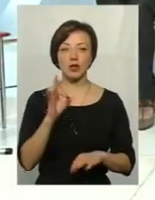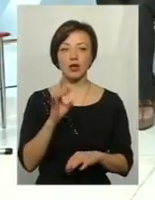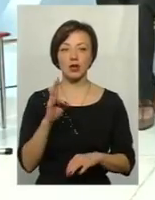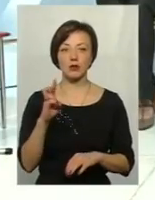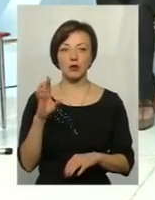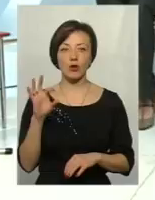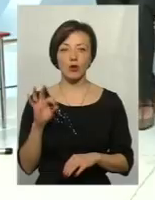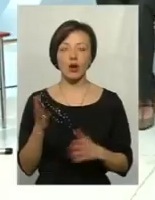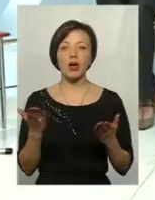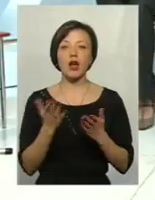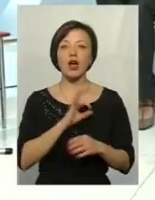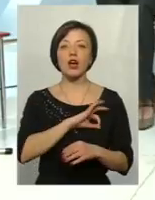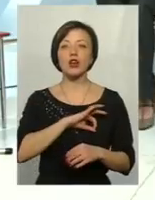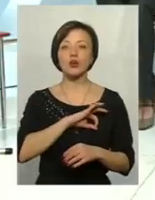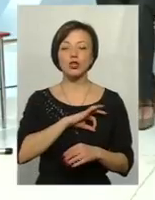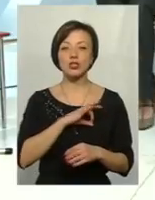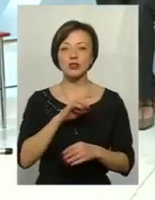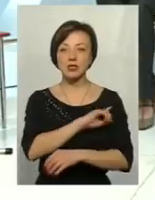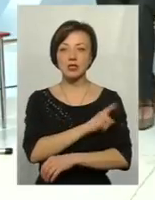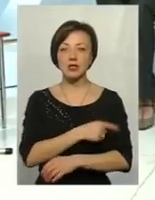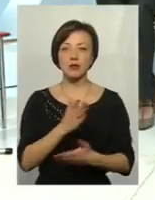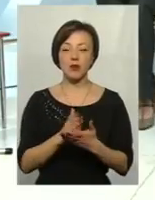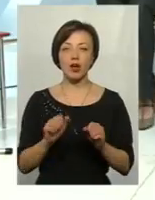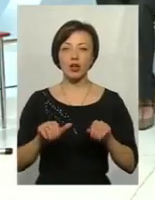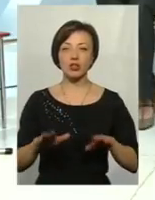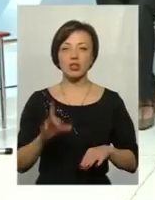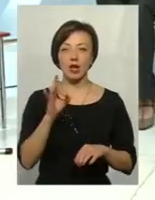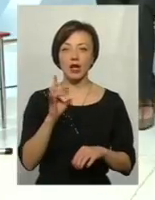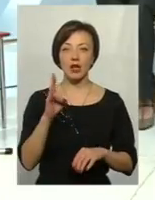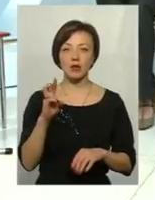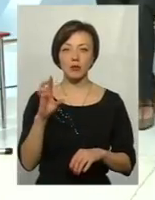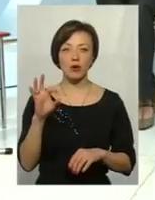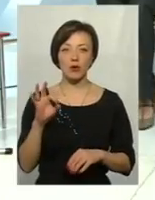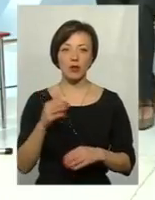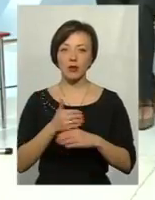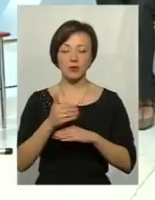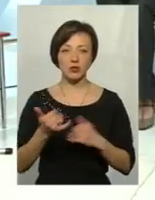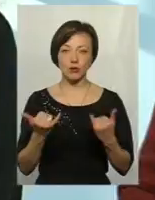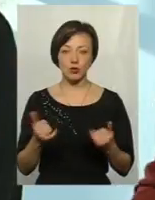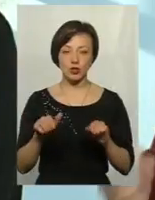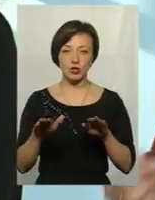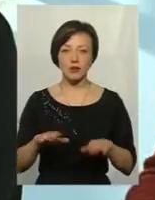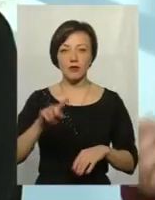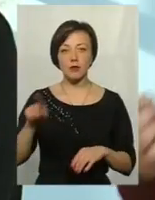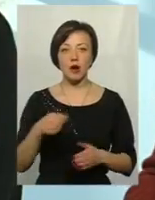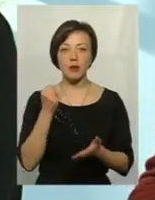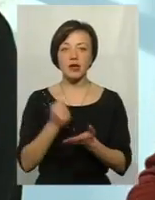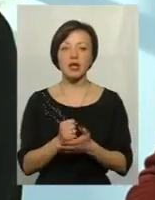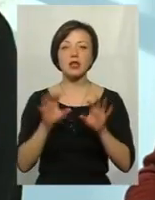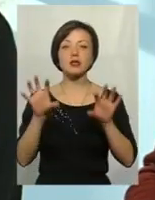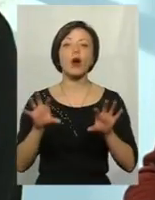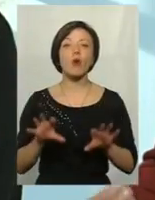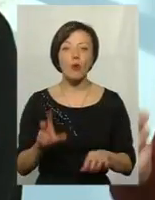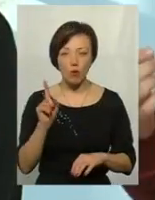Яку юридичну силу має рішення РНБО? Це воно зовсім не є запізнілим наші сьогоднішні рішення. Ми вимагаємо прийняття закону.